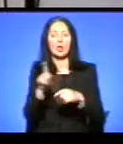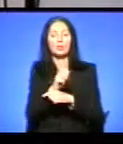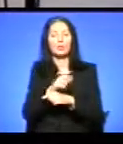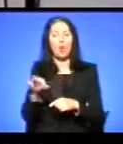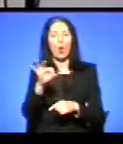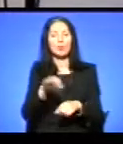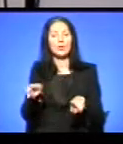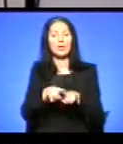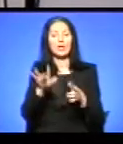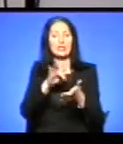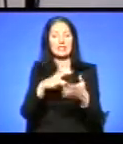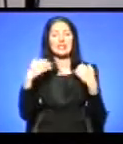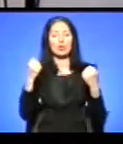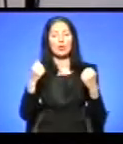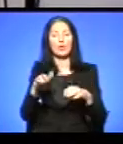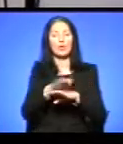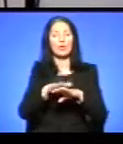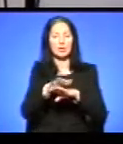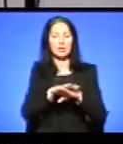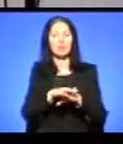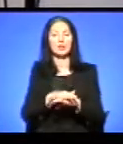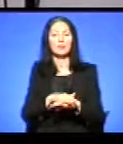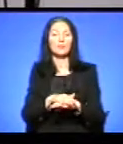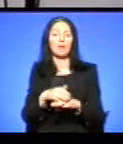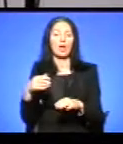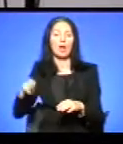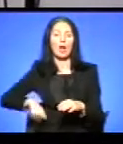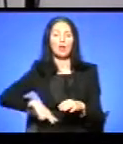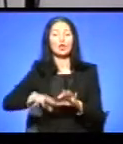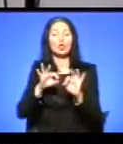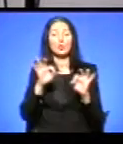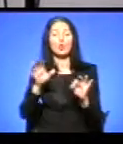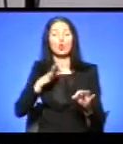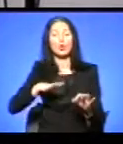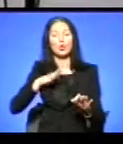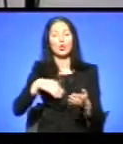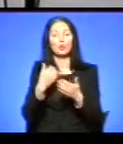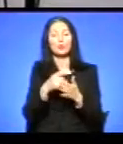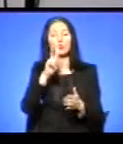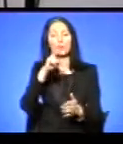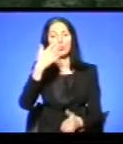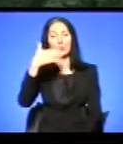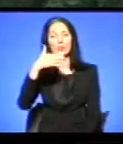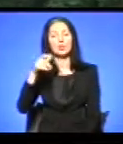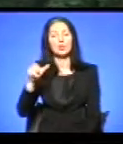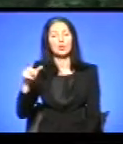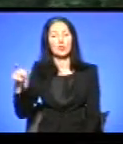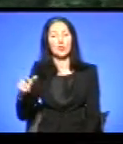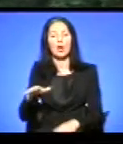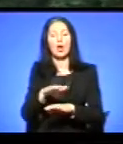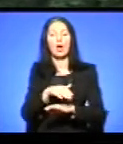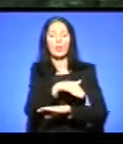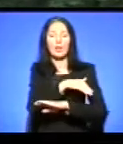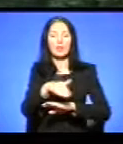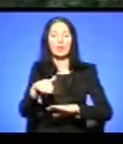'я населення. Його директор Галина Федорович розповіла, що очікують близько 250 учасників. Набережна